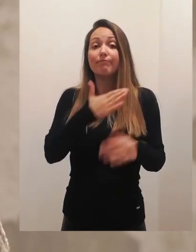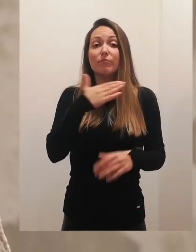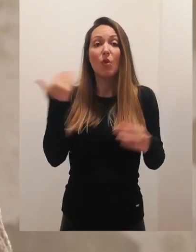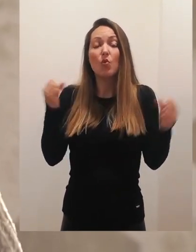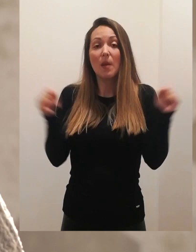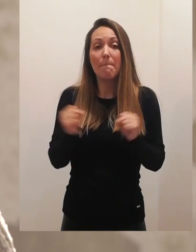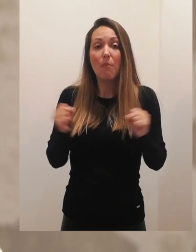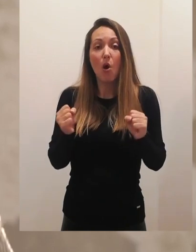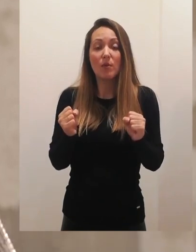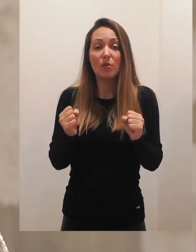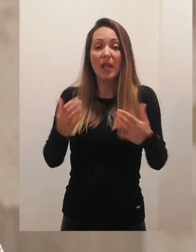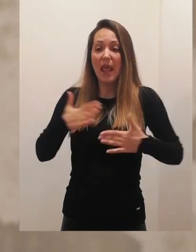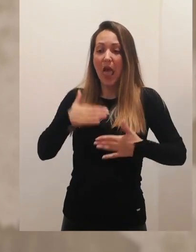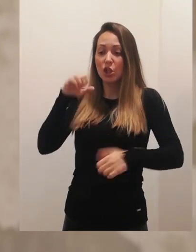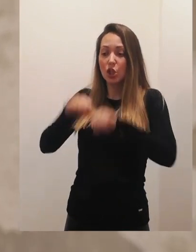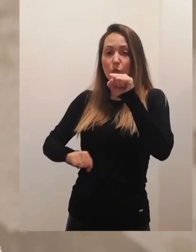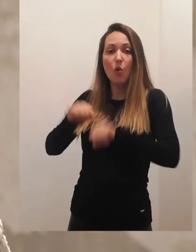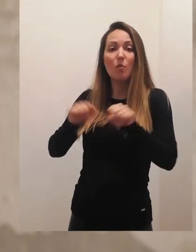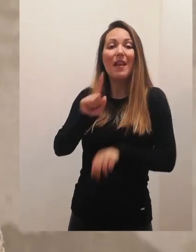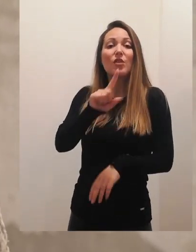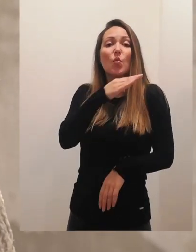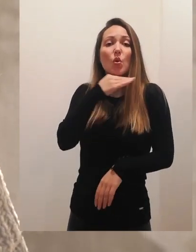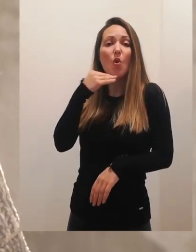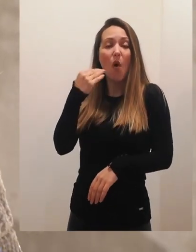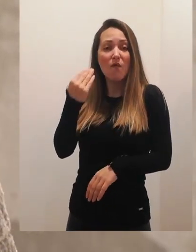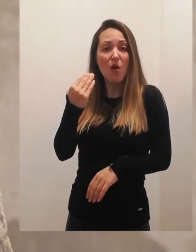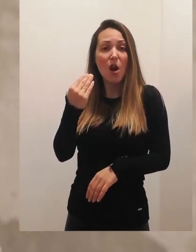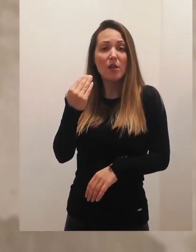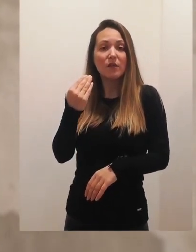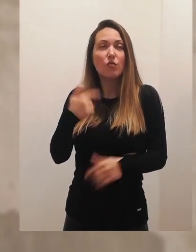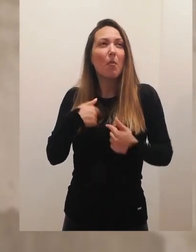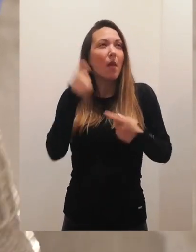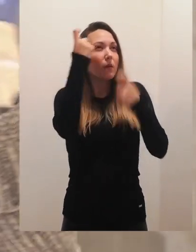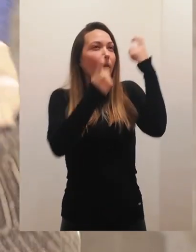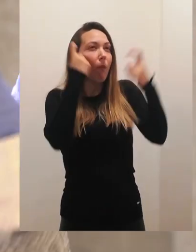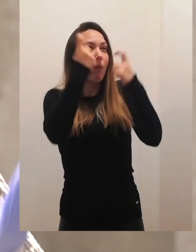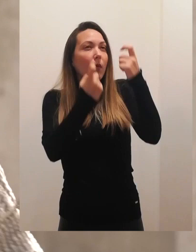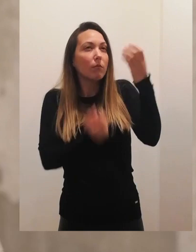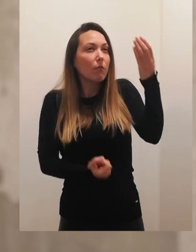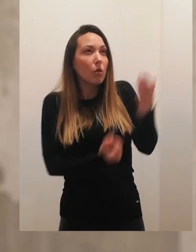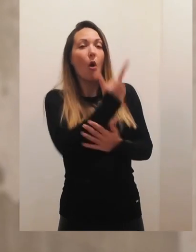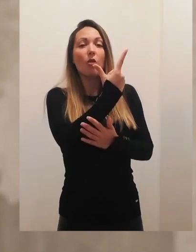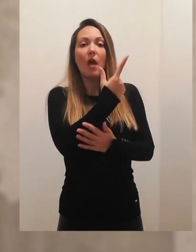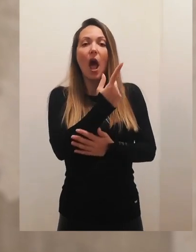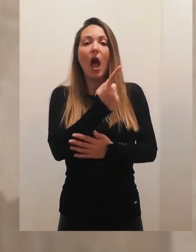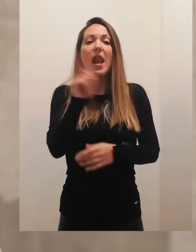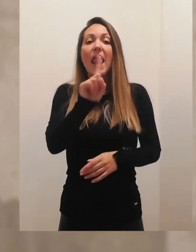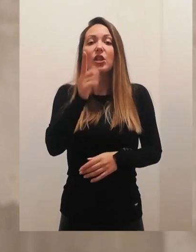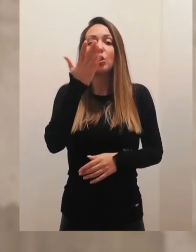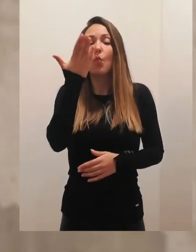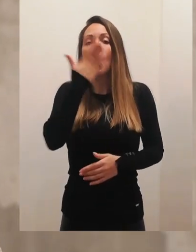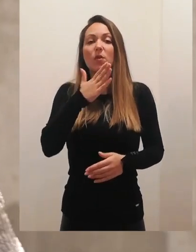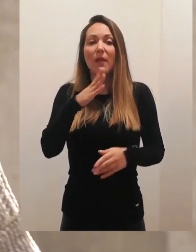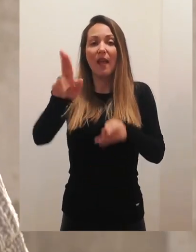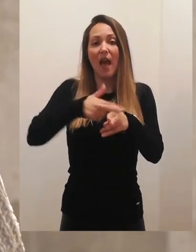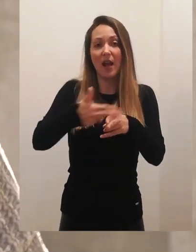bojimo da naše sposobnosti nisu dovoljne, da to što mi predviđamo da će nam se dogoditi, da